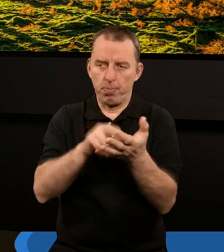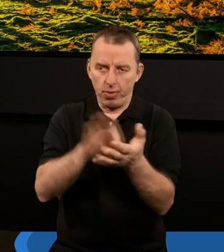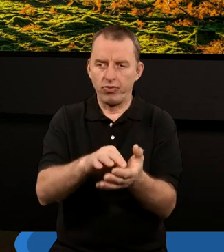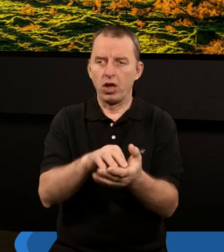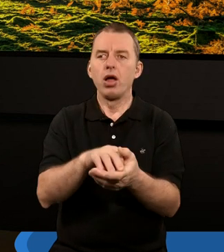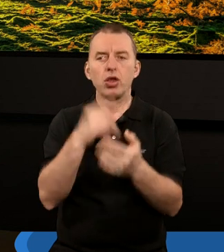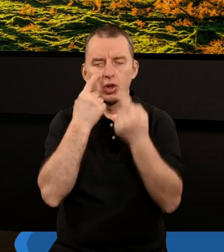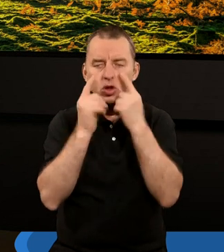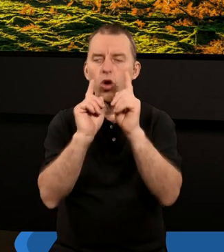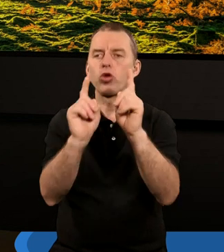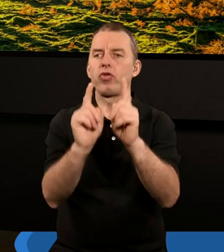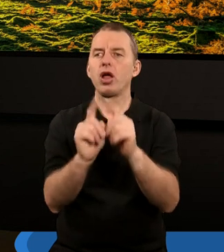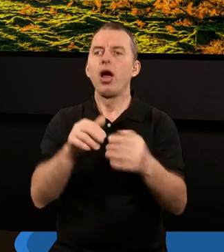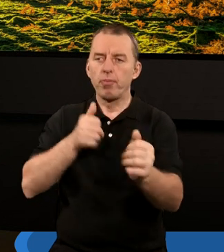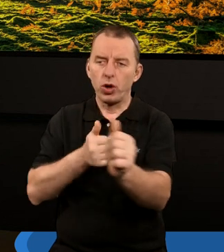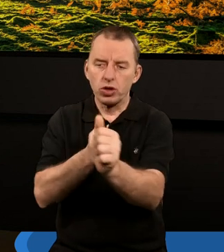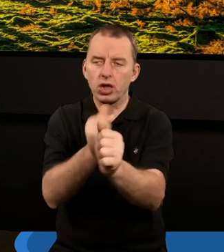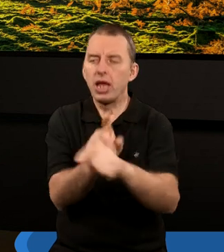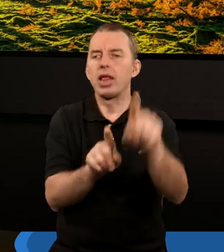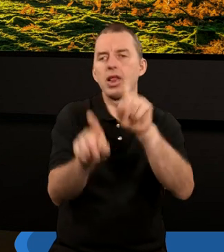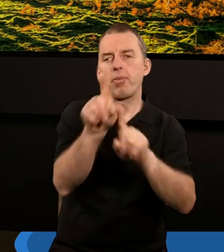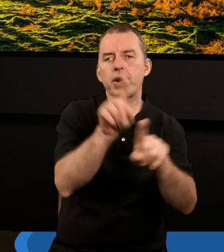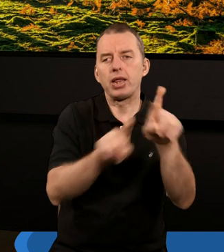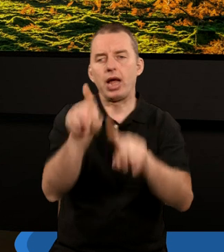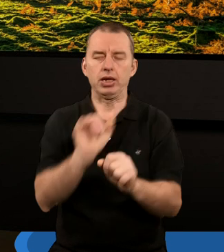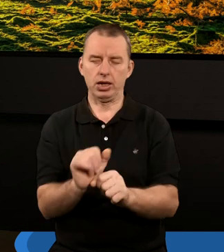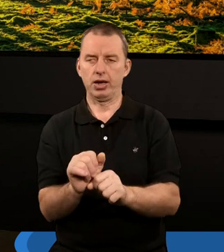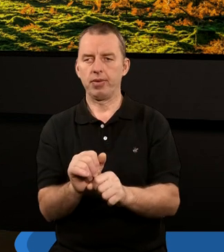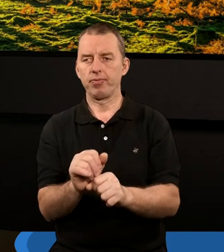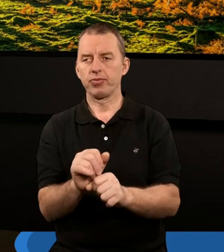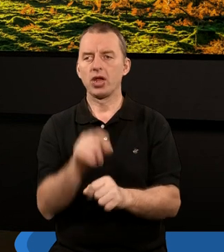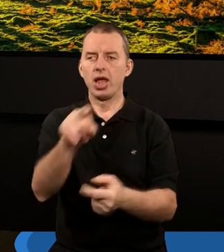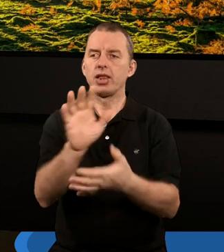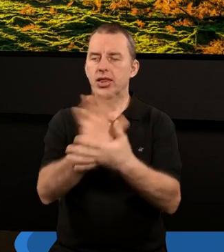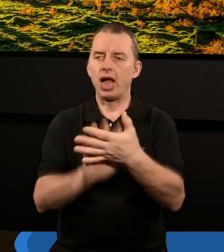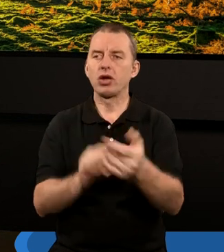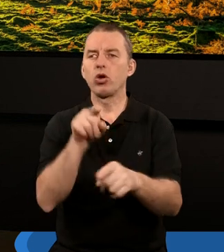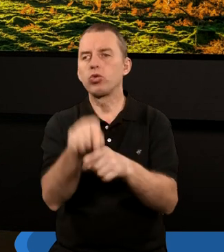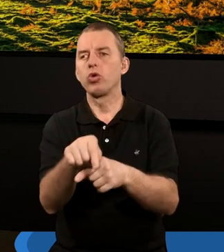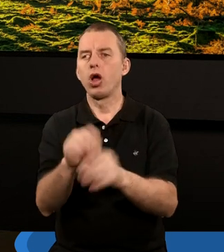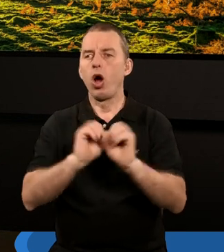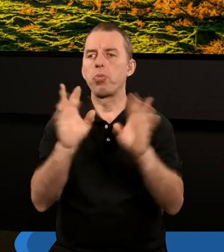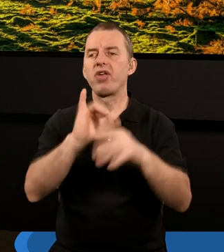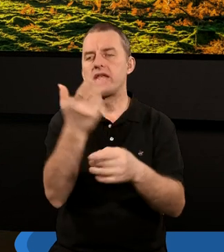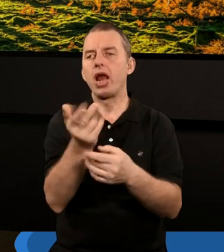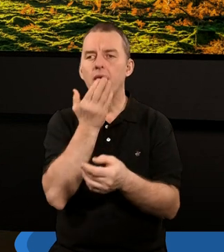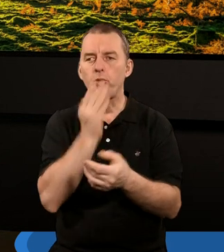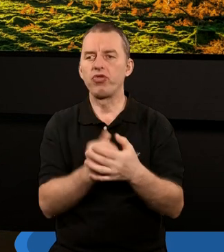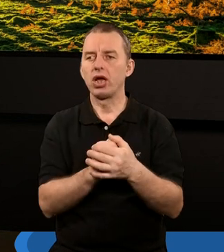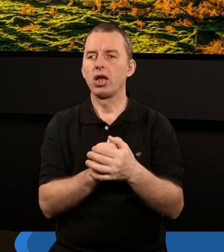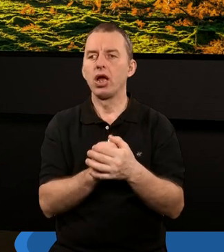będziemy dostrzegać, kiedy podchodzimy do interpretacji tekstu właśnie tutaj Księgi Apokalipsy.